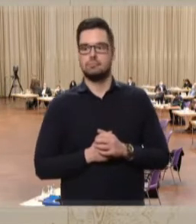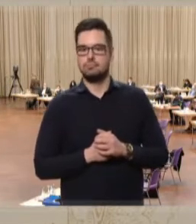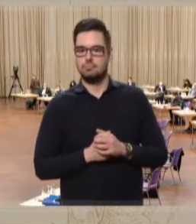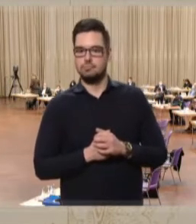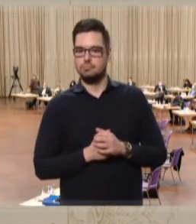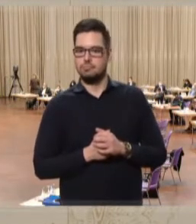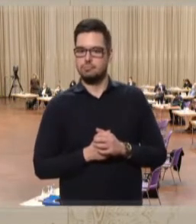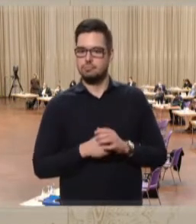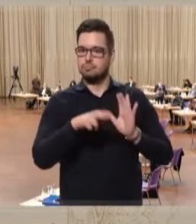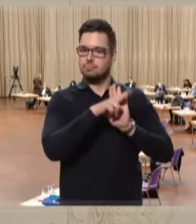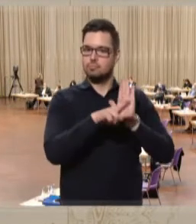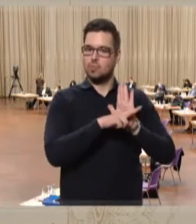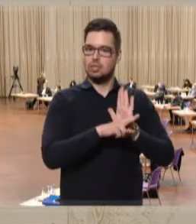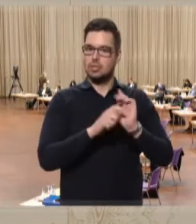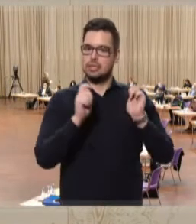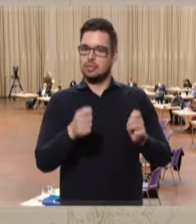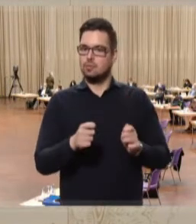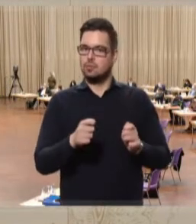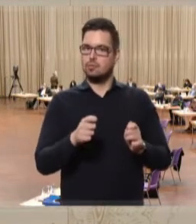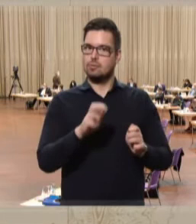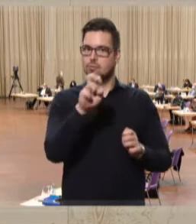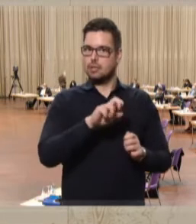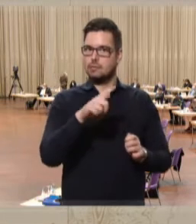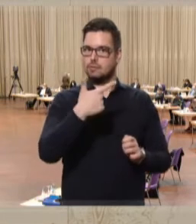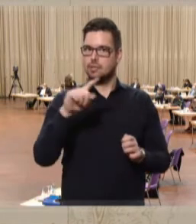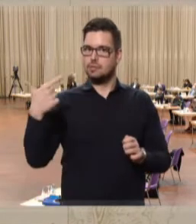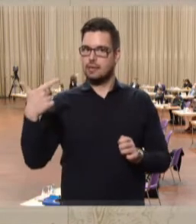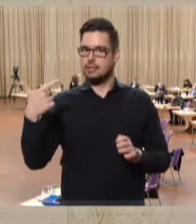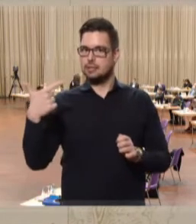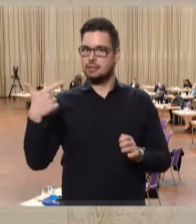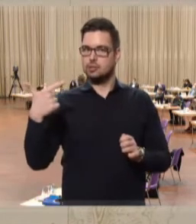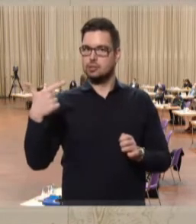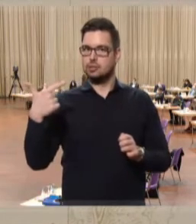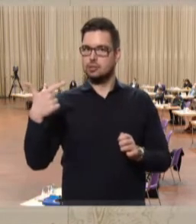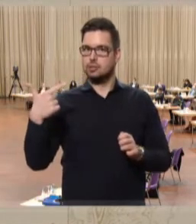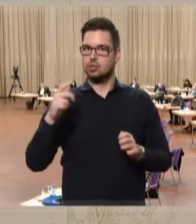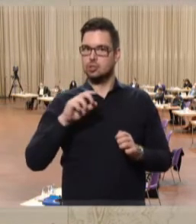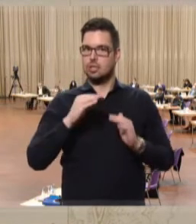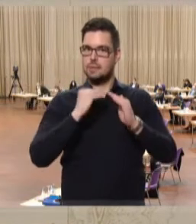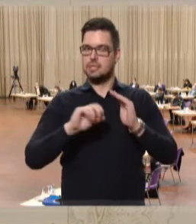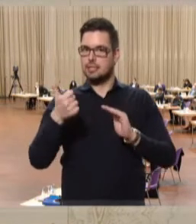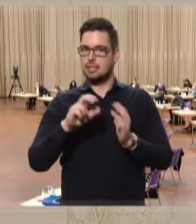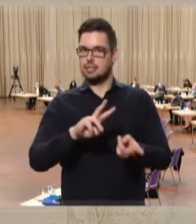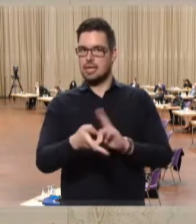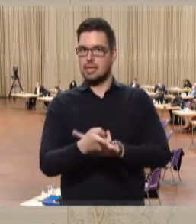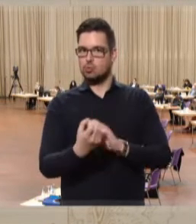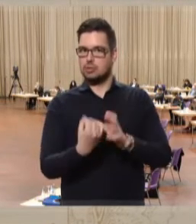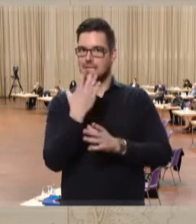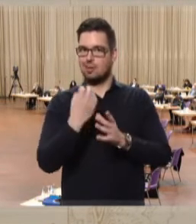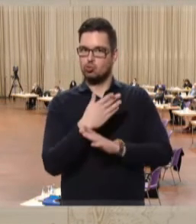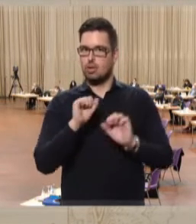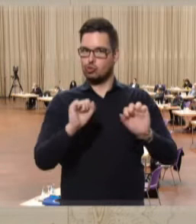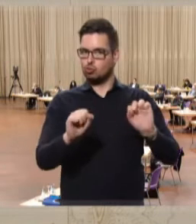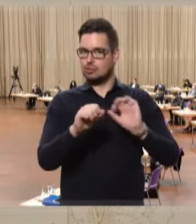Gesetzentwurf wollen wir den Paragraf 22 Absatz 1 des saarländischen Naturschutzgesetzes ändern. Die